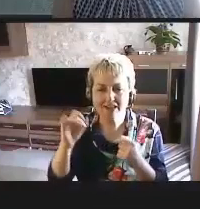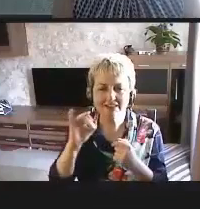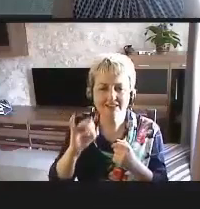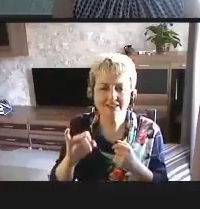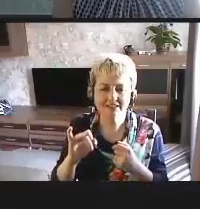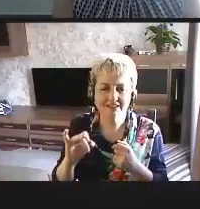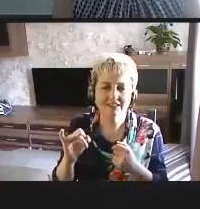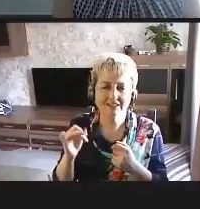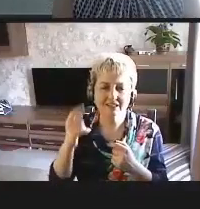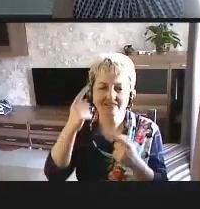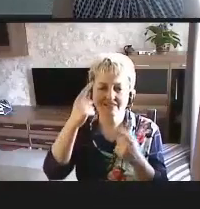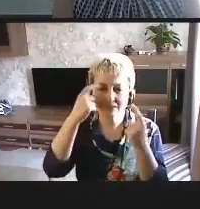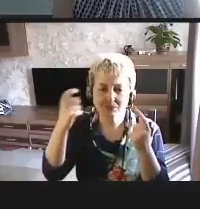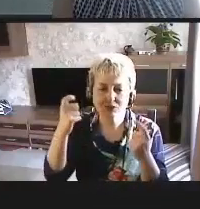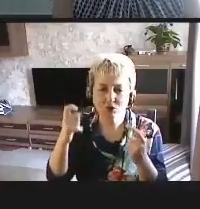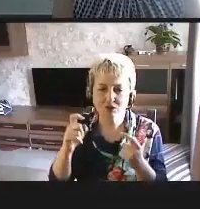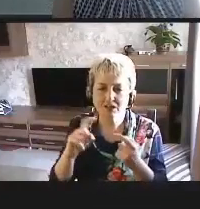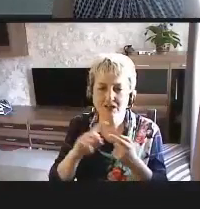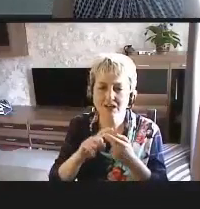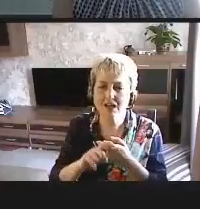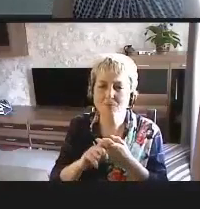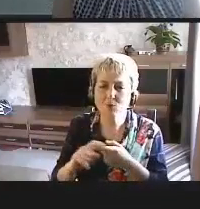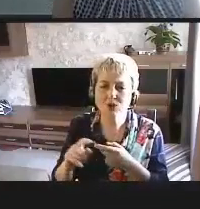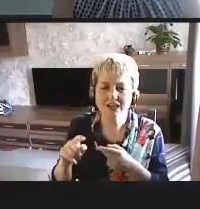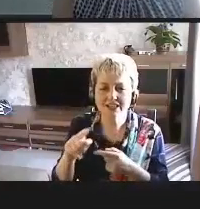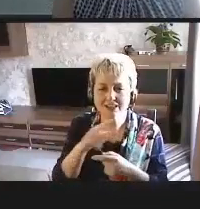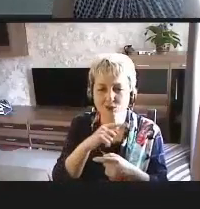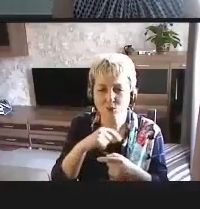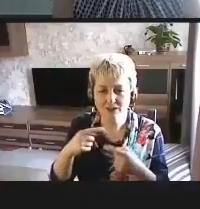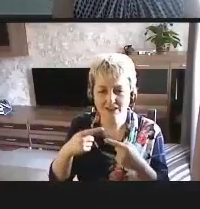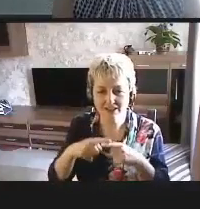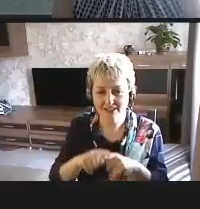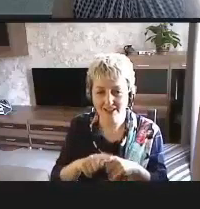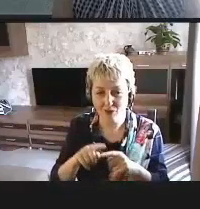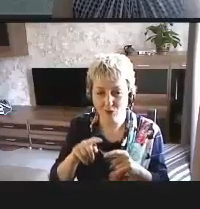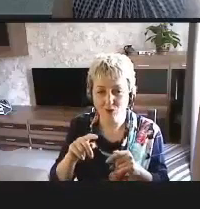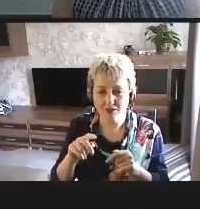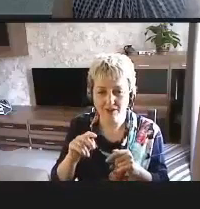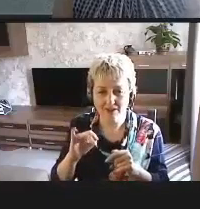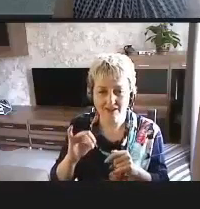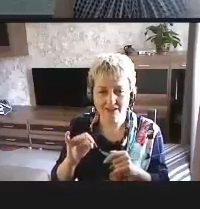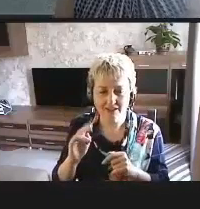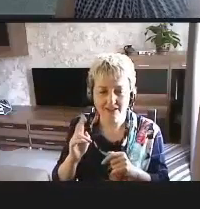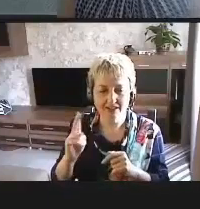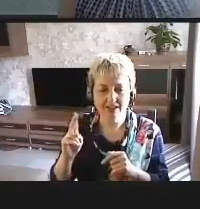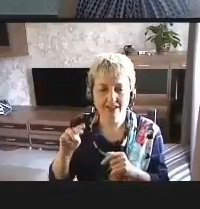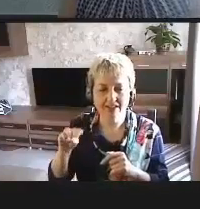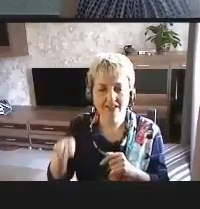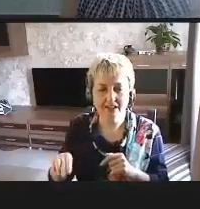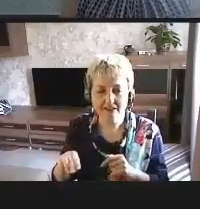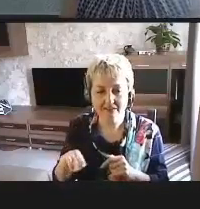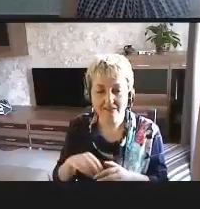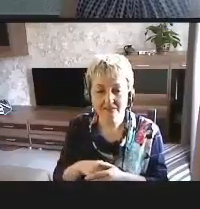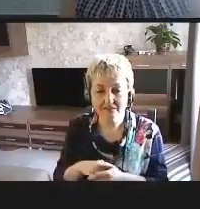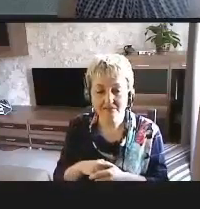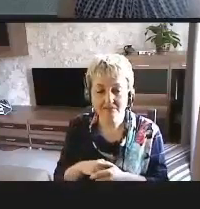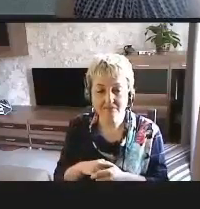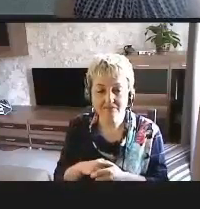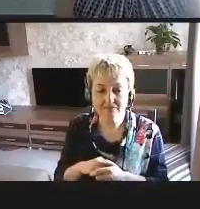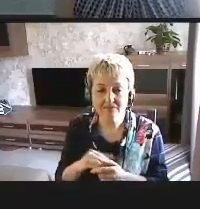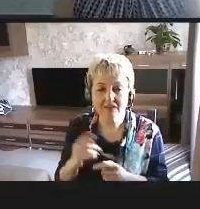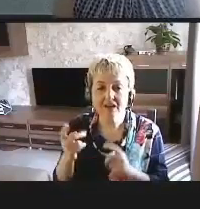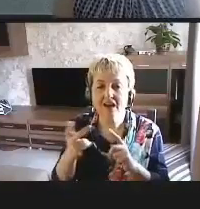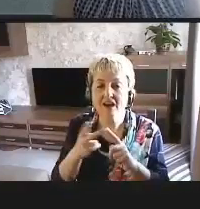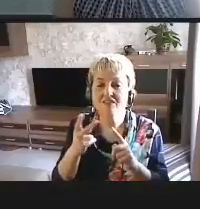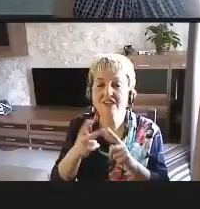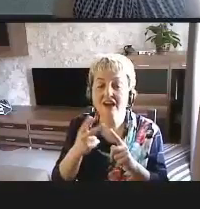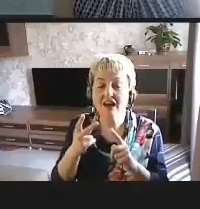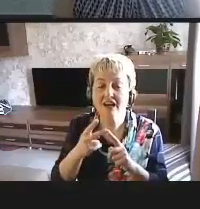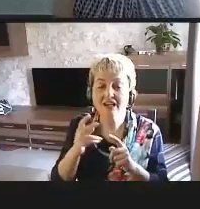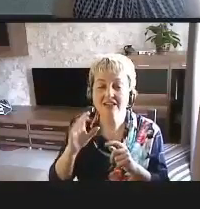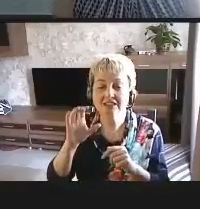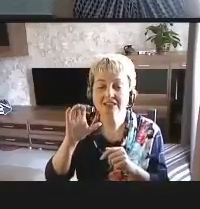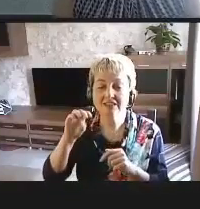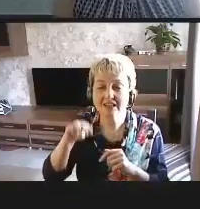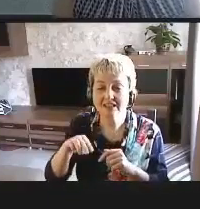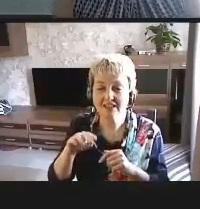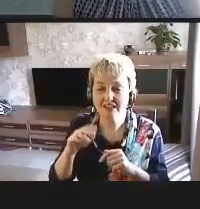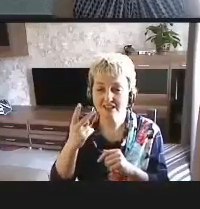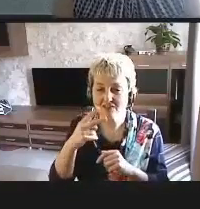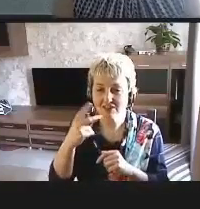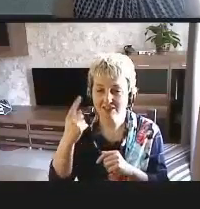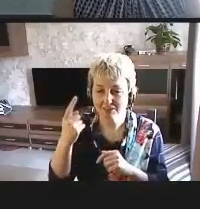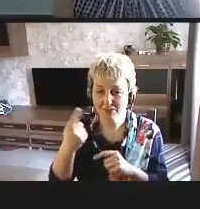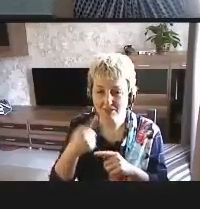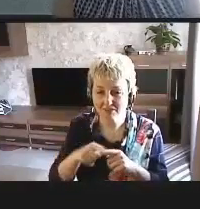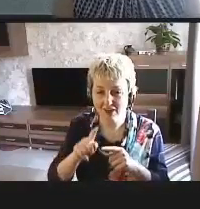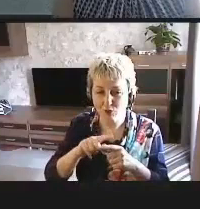информационно-коммуникационной технологии, ИКТ. И вторая статья, статья 21, которая